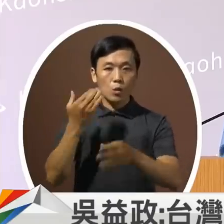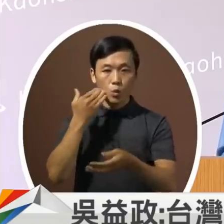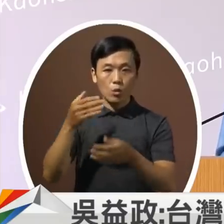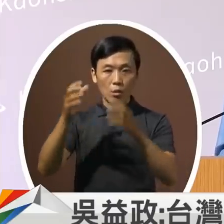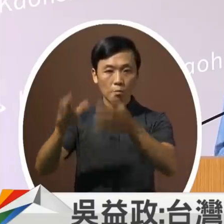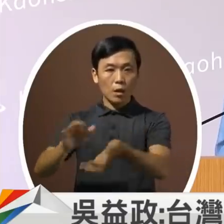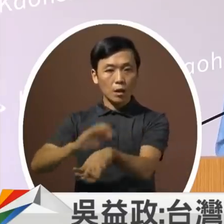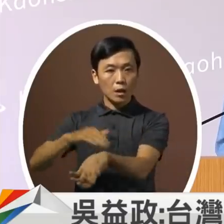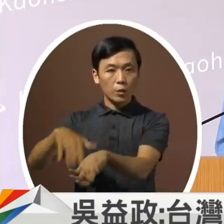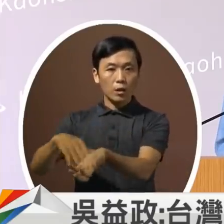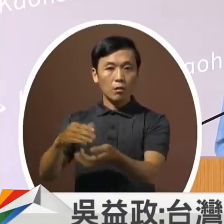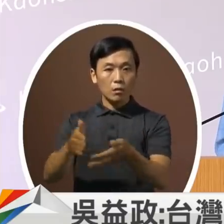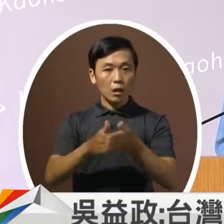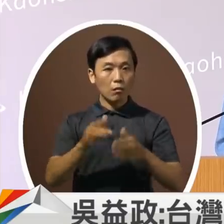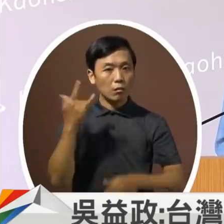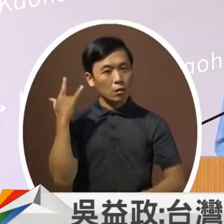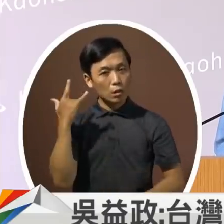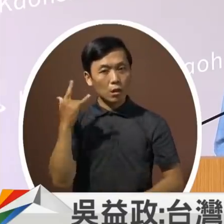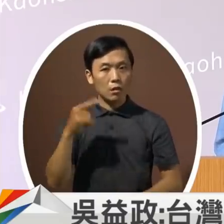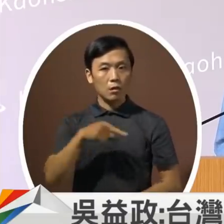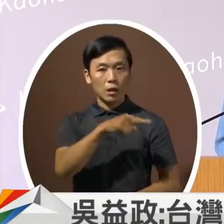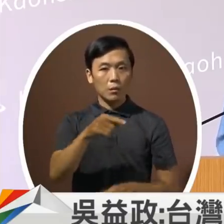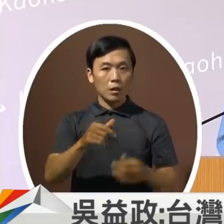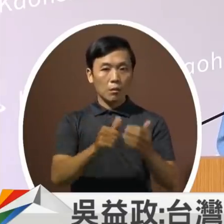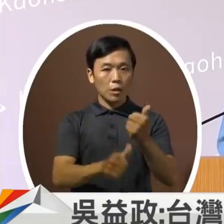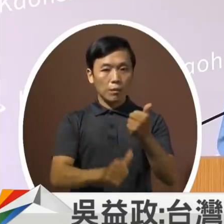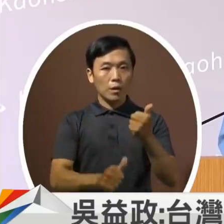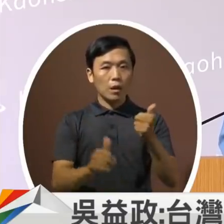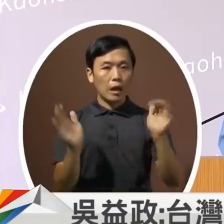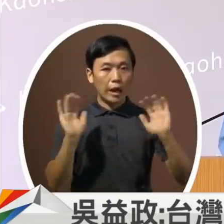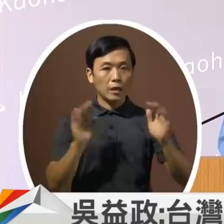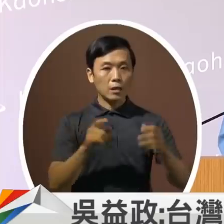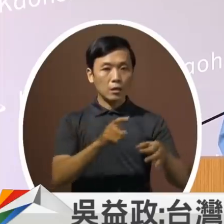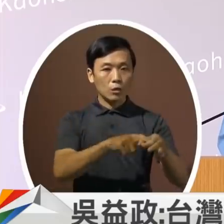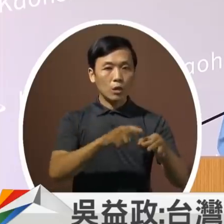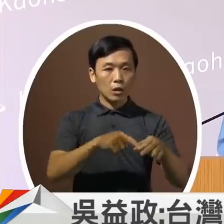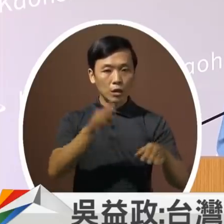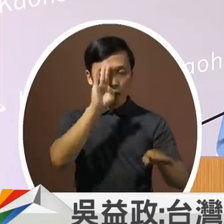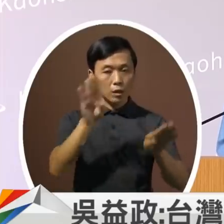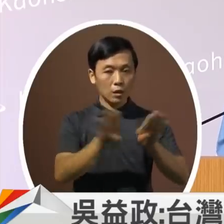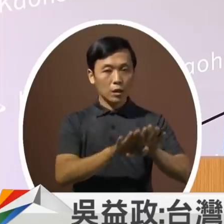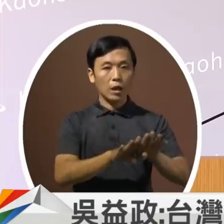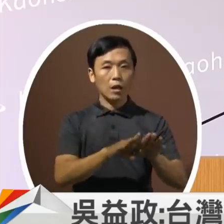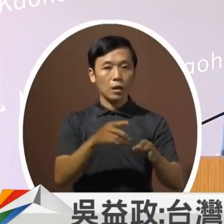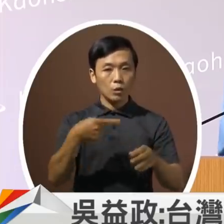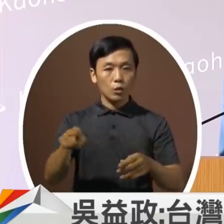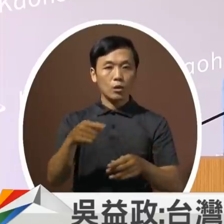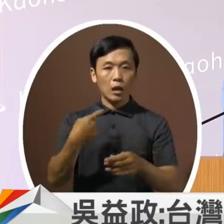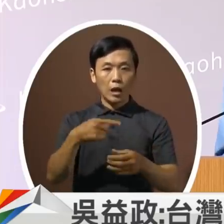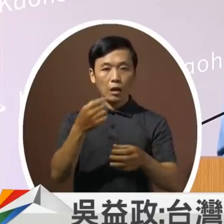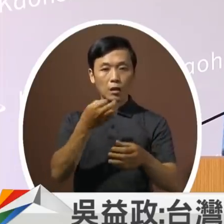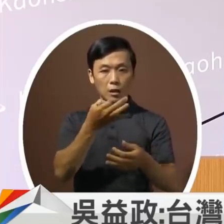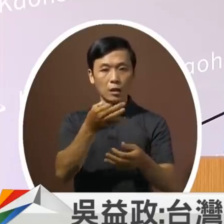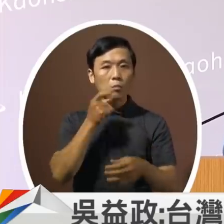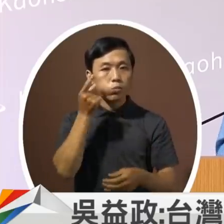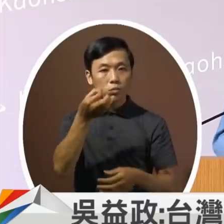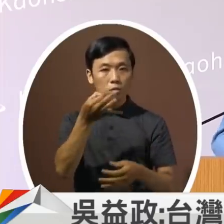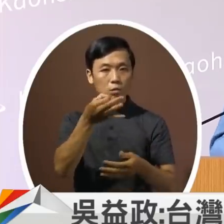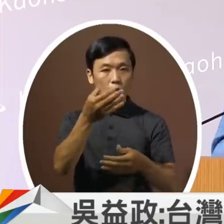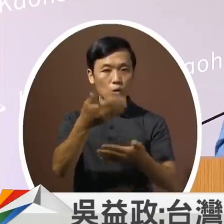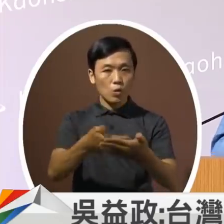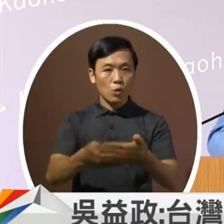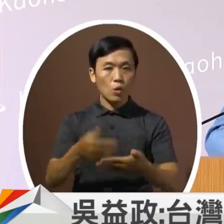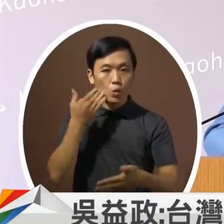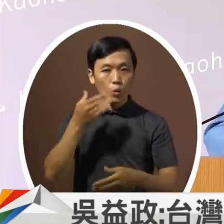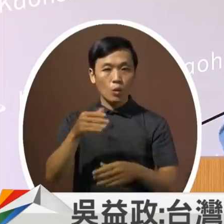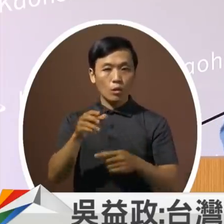还要等人家吃头路在家穿家在家靠近没有全情如果我们政府把这个长照交通在